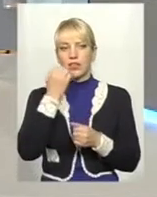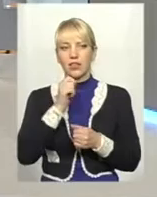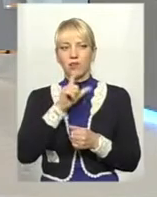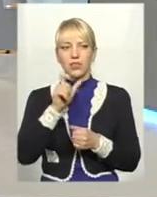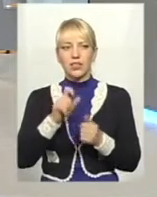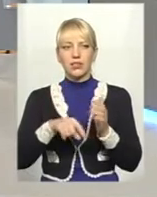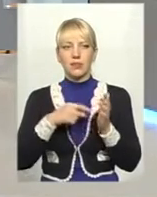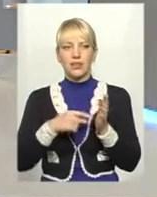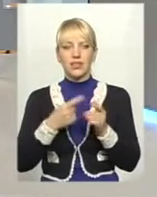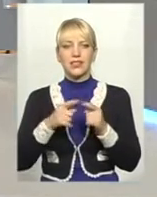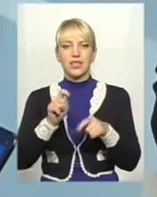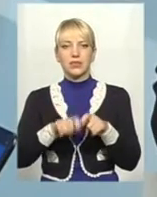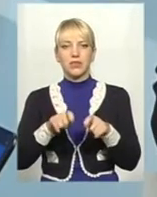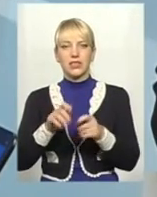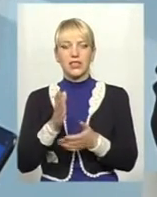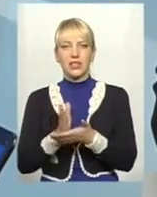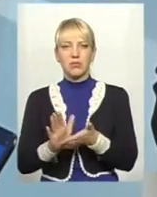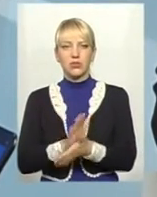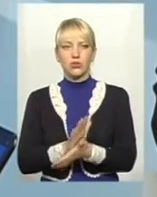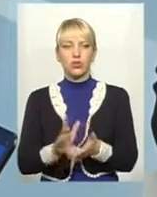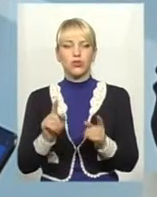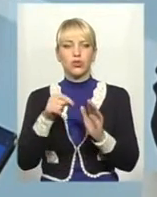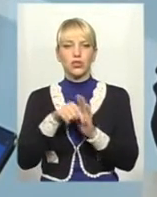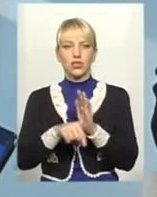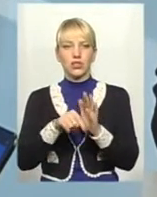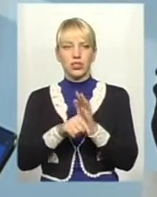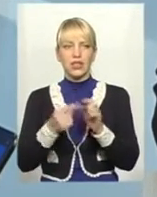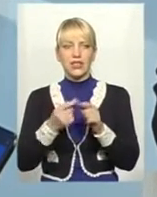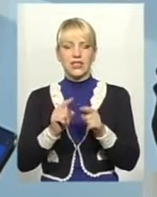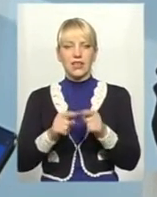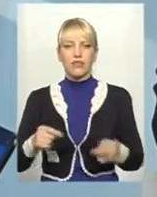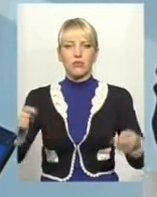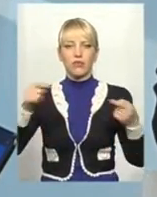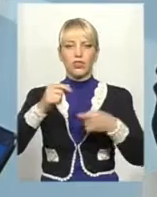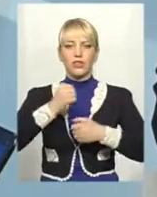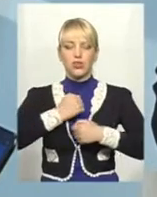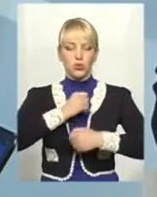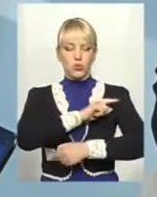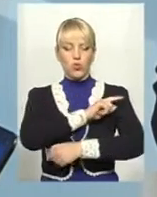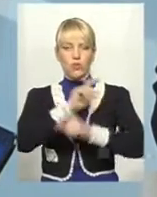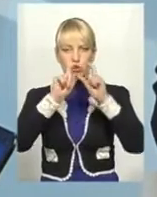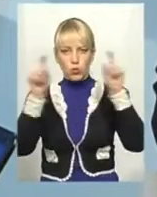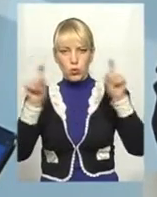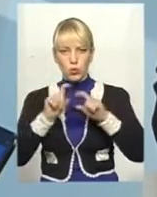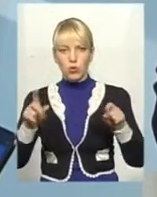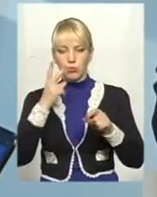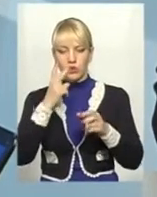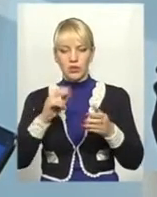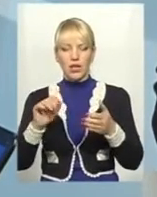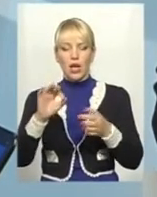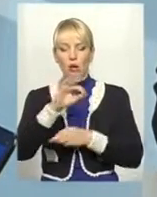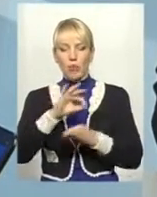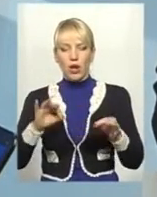експертиза є безкоштовною. Це, що мається на увазі? Це відповідні військові структури, подивляться проєктно-кошторисну